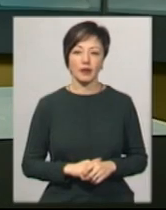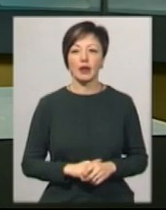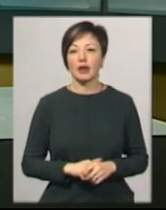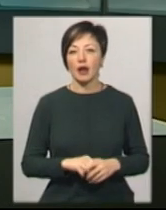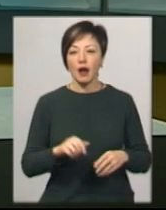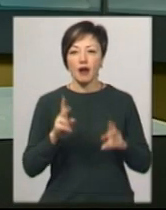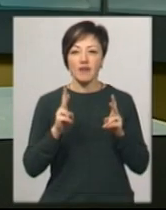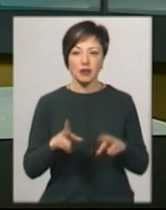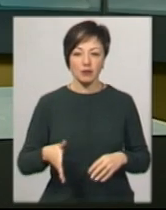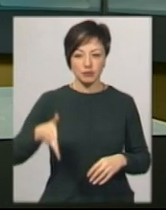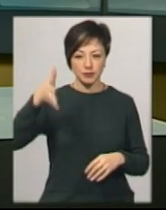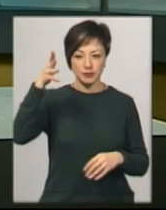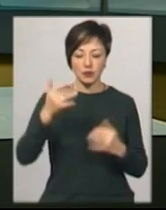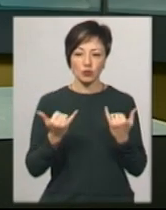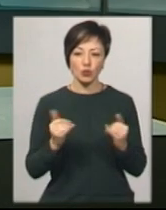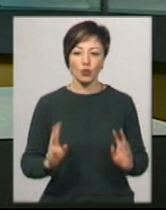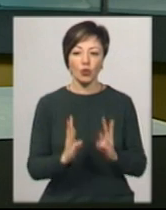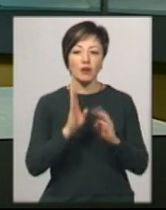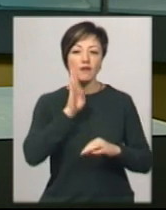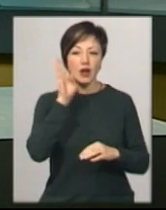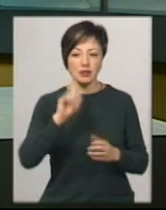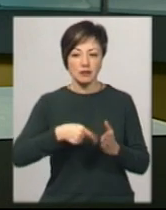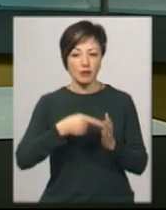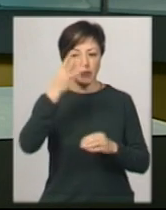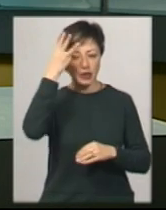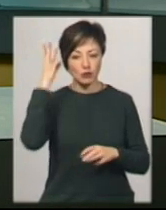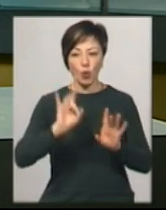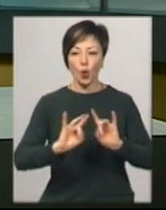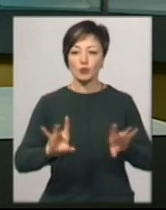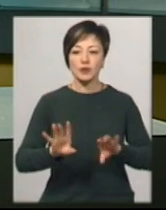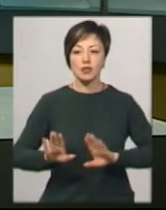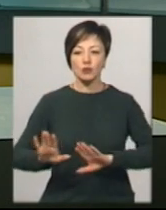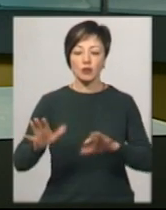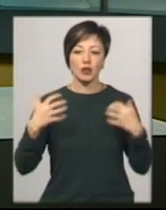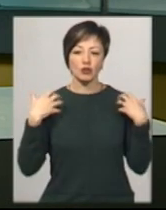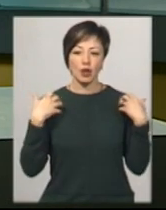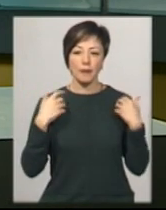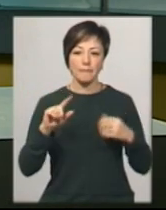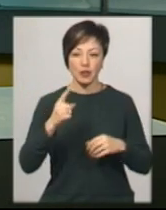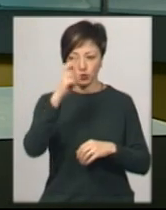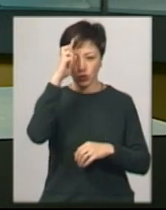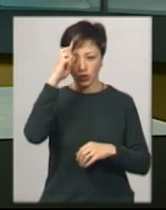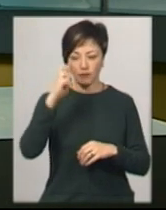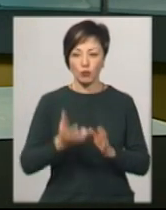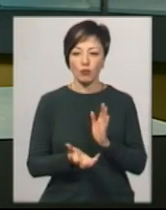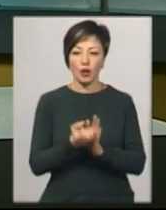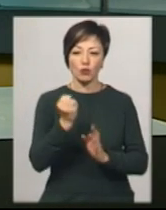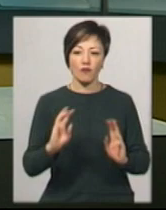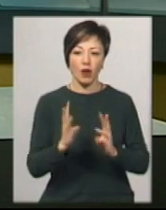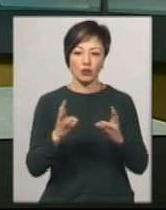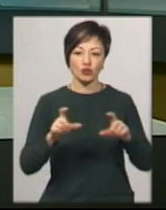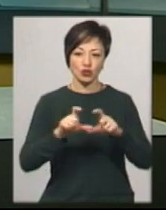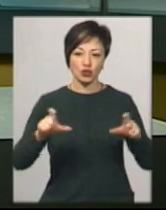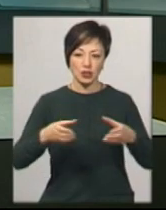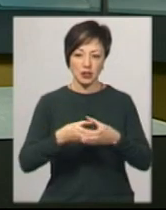Квартира багатоповерхівки горіла сьогодні вранці у Хмельницькому. Про це розповів заступник начальника першої державної пожежно-рятувальної